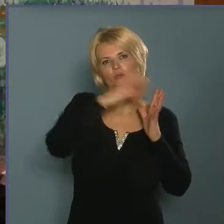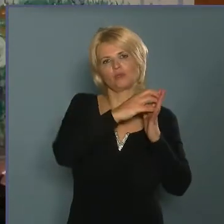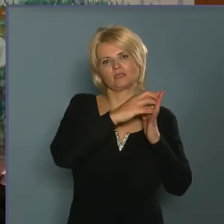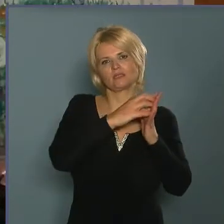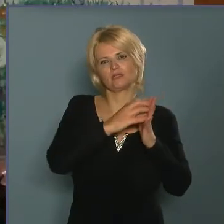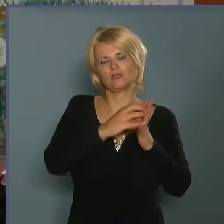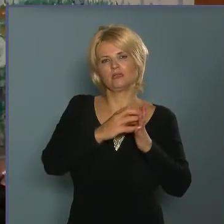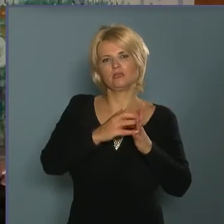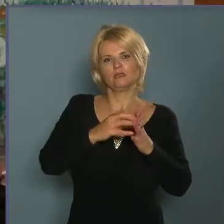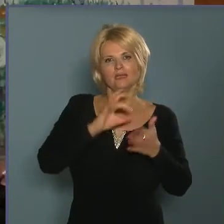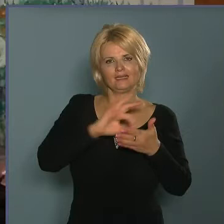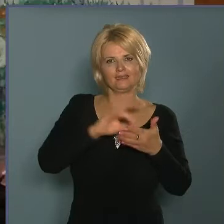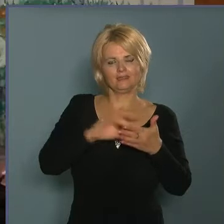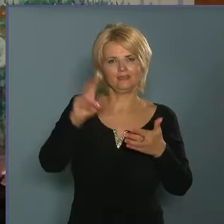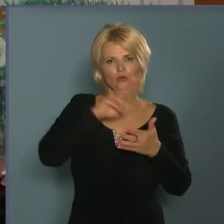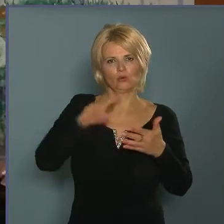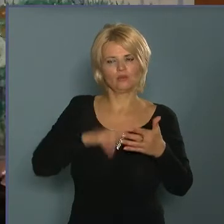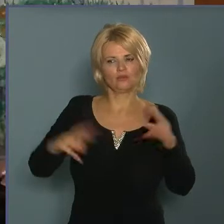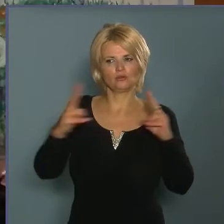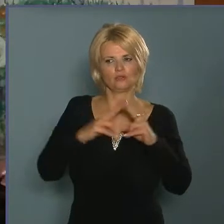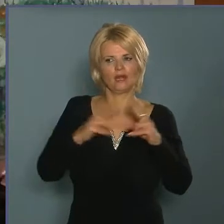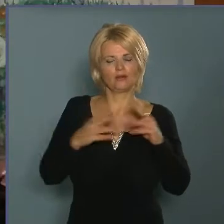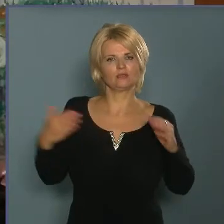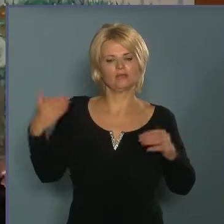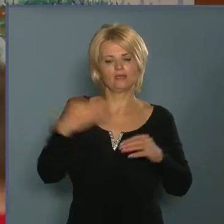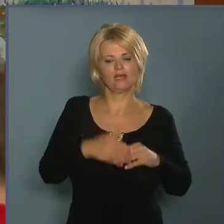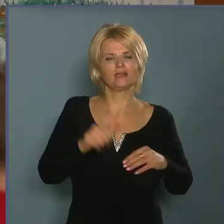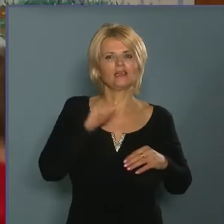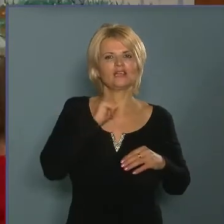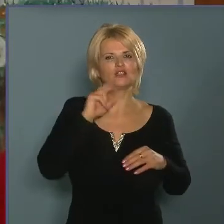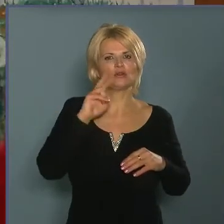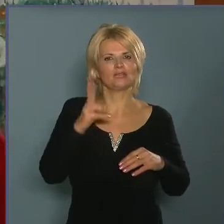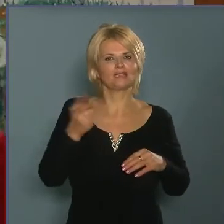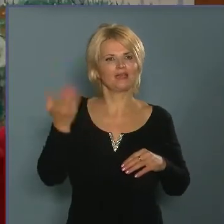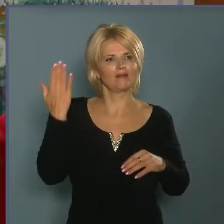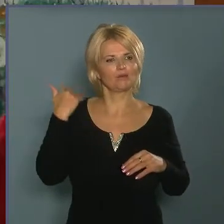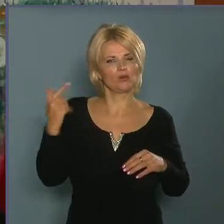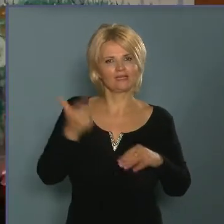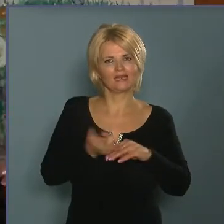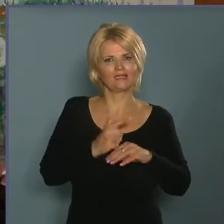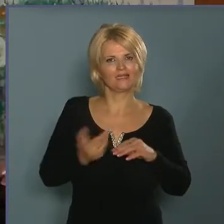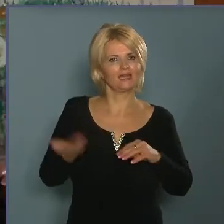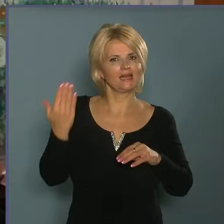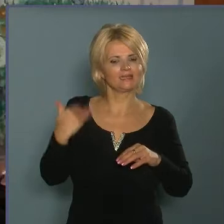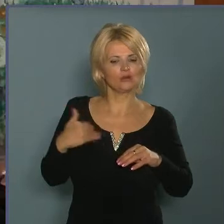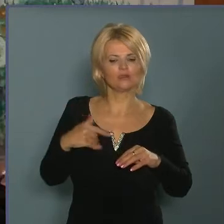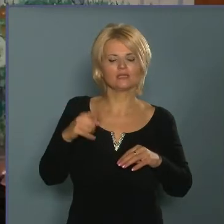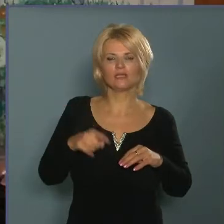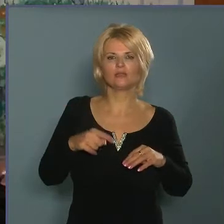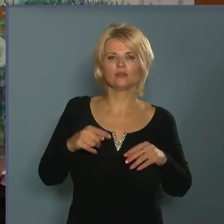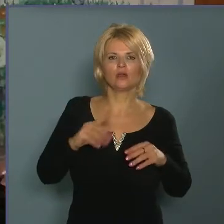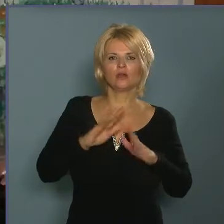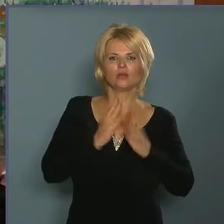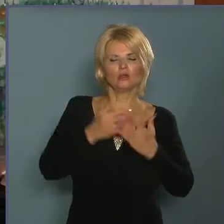egy íróolvasó találkozóra elmenni, az egy élmény. Volt nálunk két hete Grecsó Krisztián. Szinte egy stand-up comedy-t adott itt elő, a könyvtárban